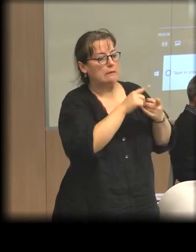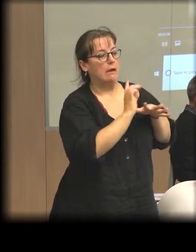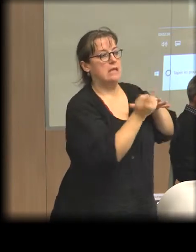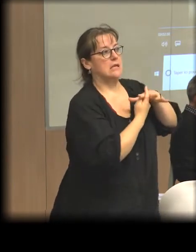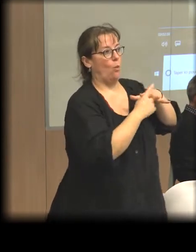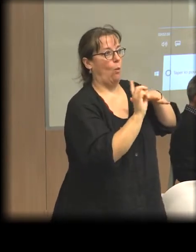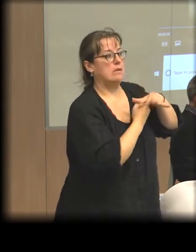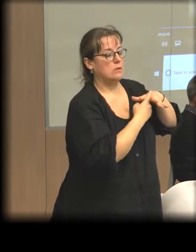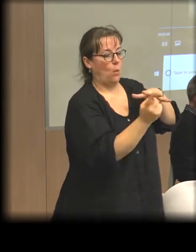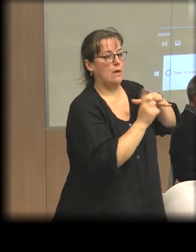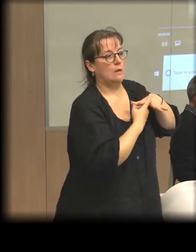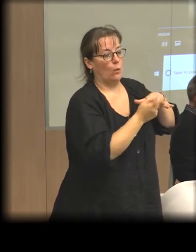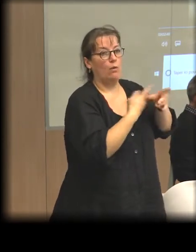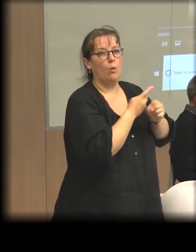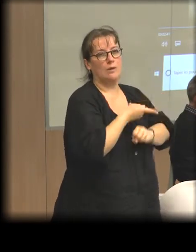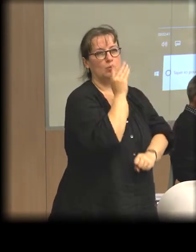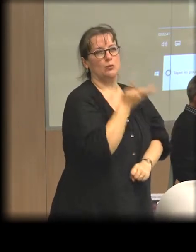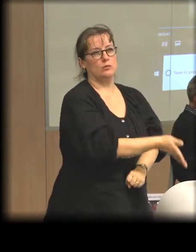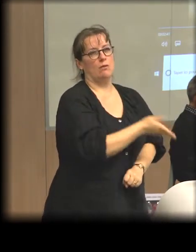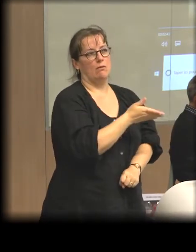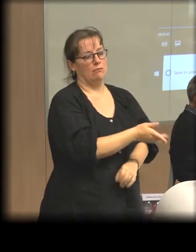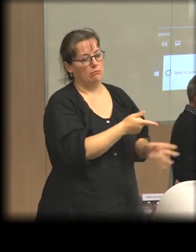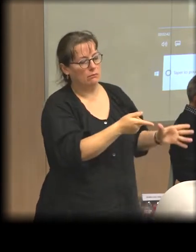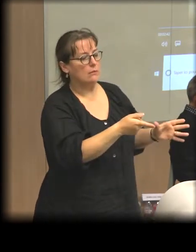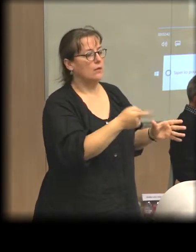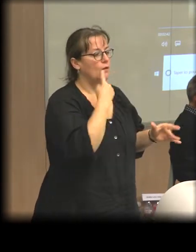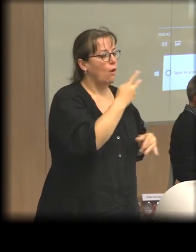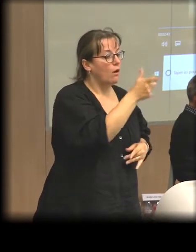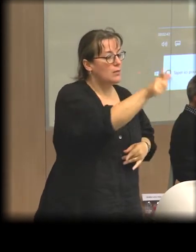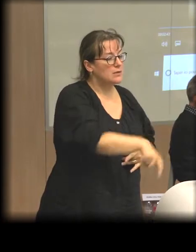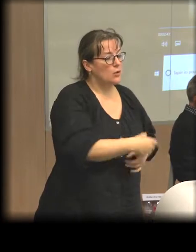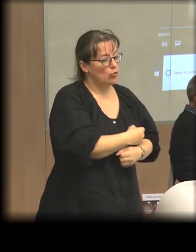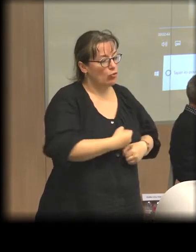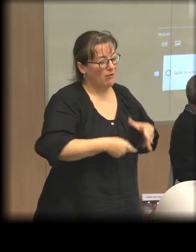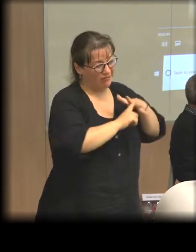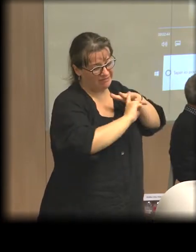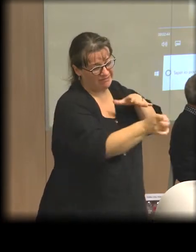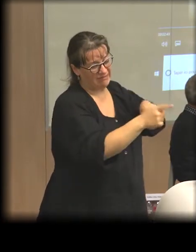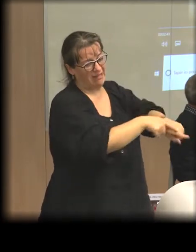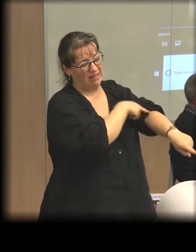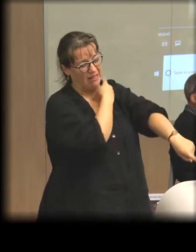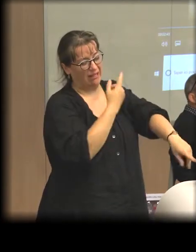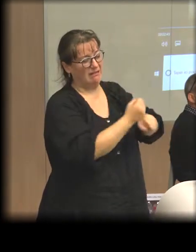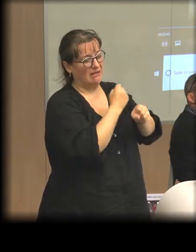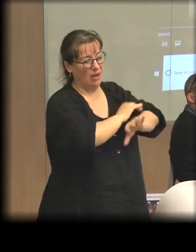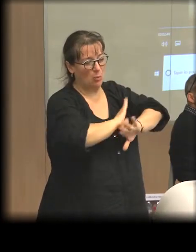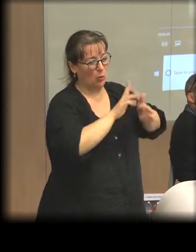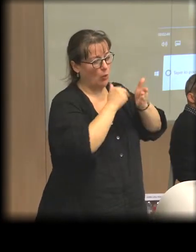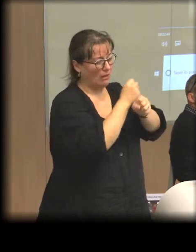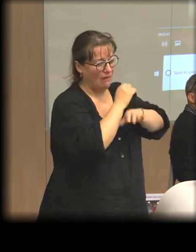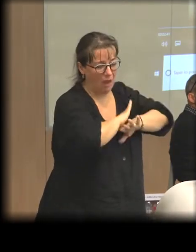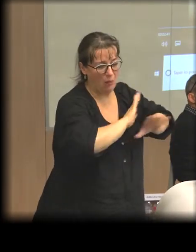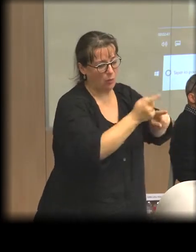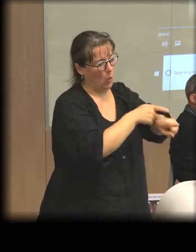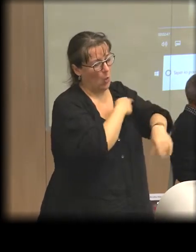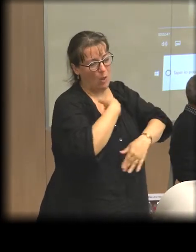qui en fait un outil pour remettre au travail des gens qui ont été exclus du marché de l'emploi. On a une